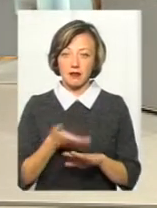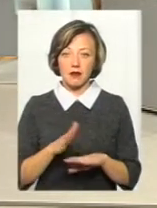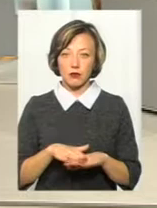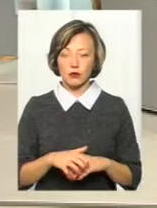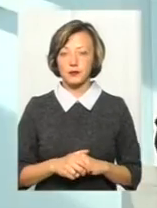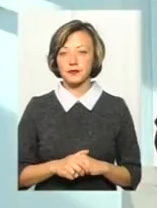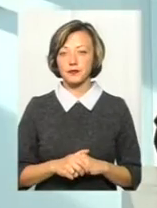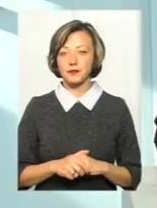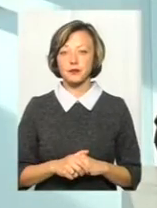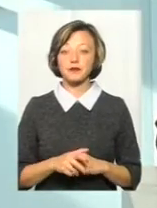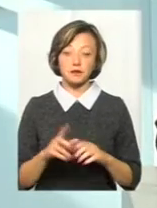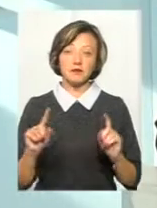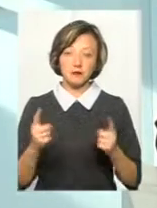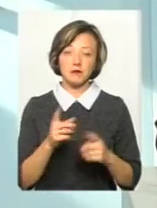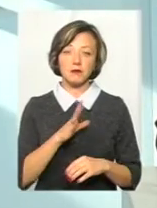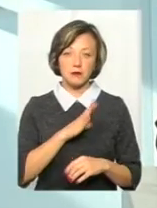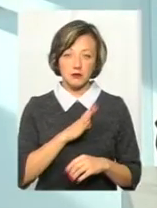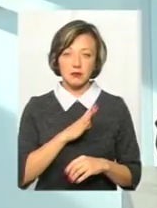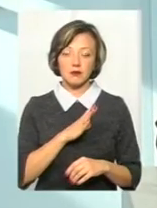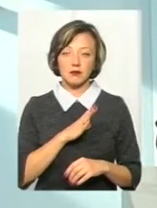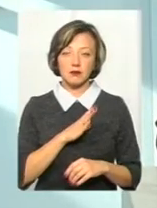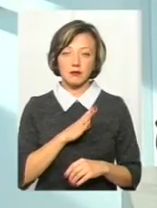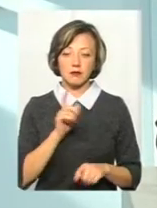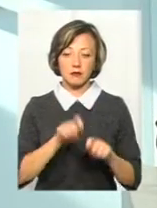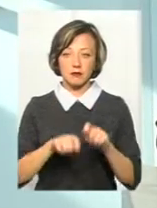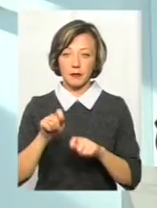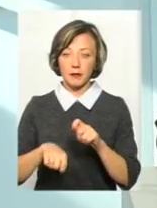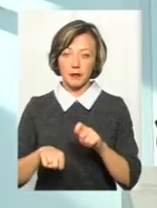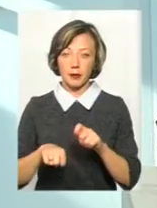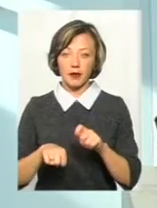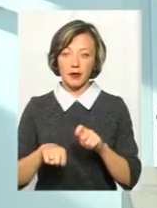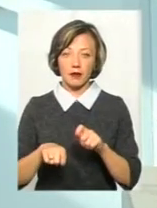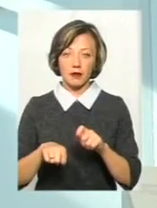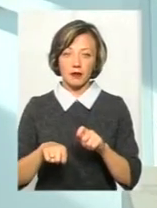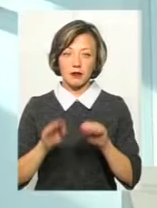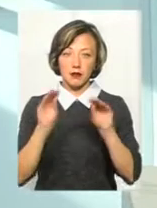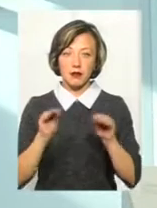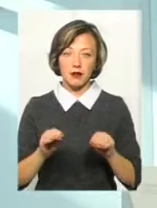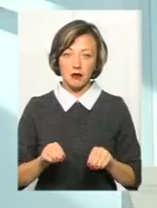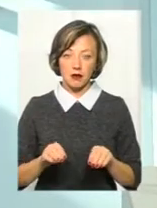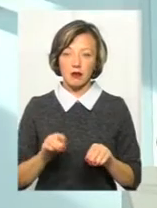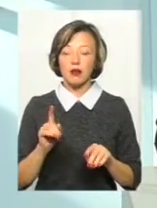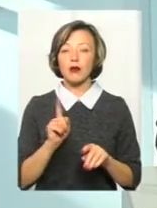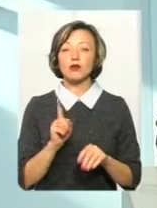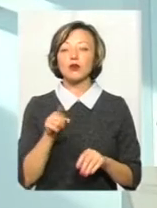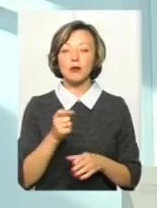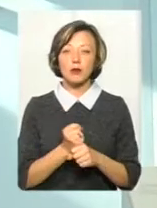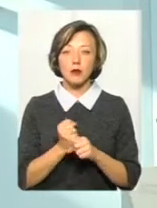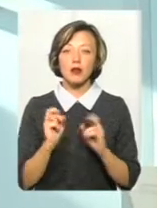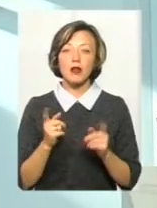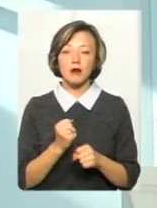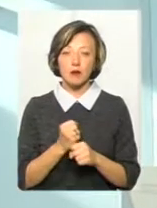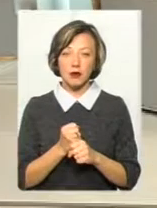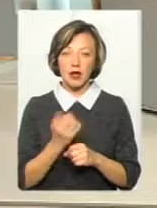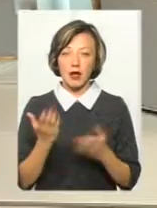встановили, перевірили їхні алібих, що вони там робили, як робили.